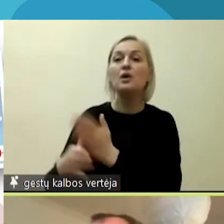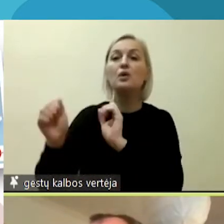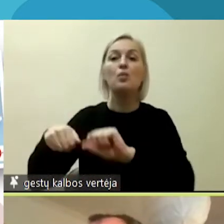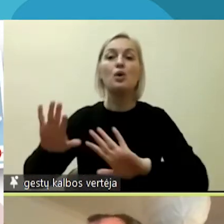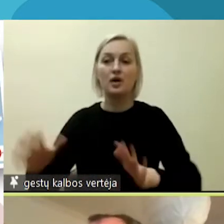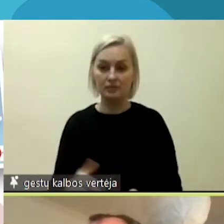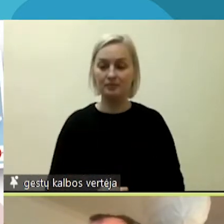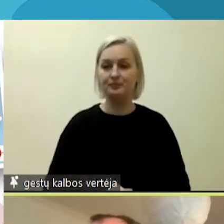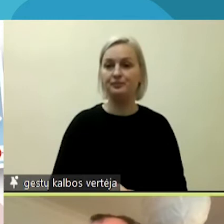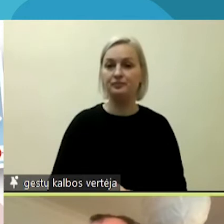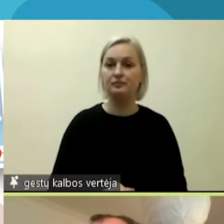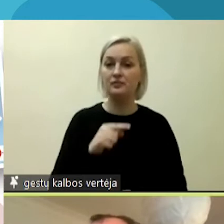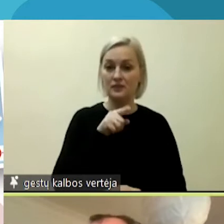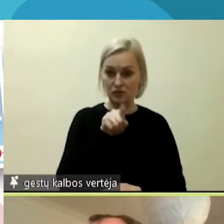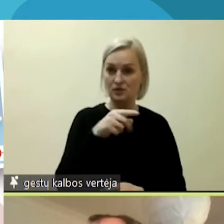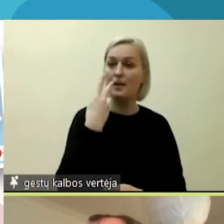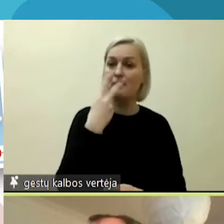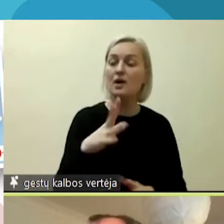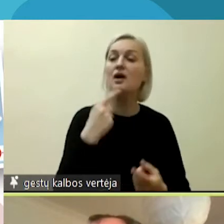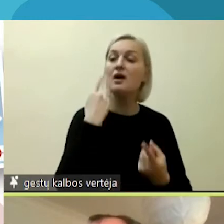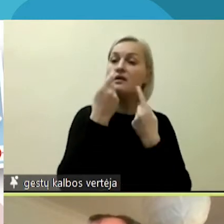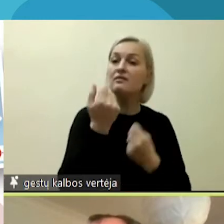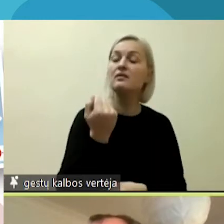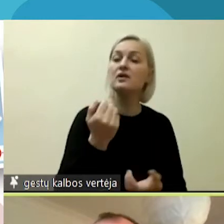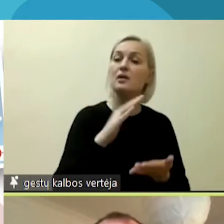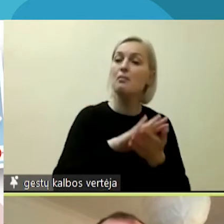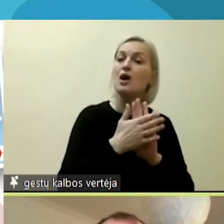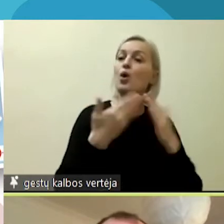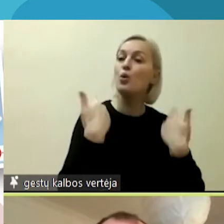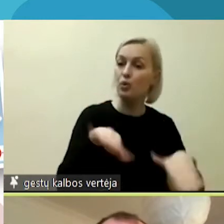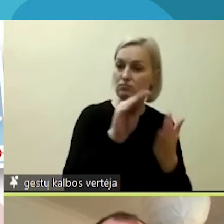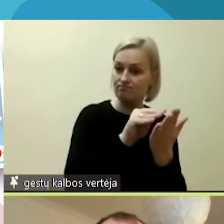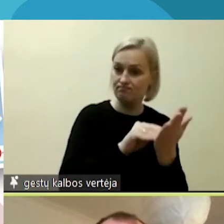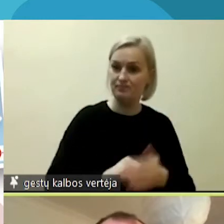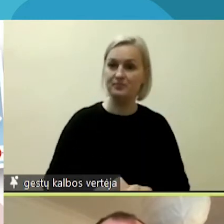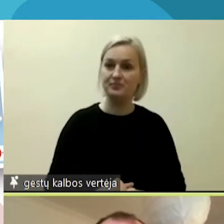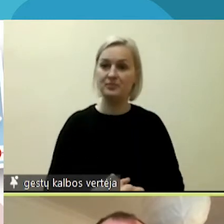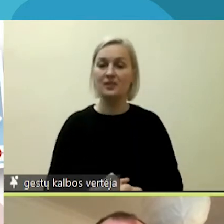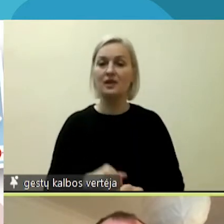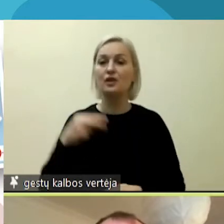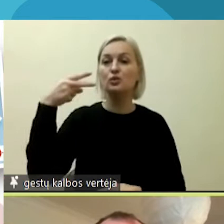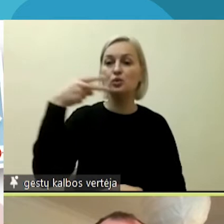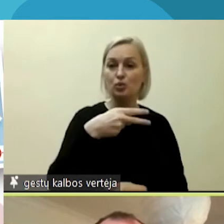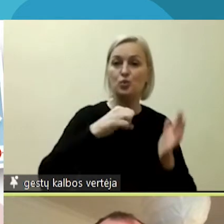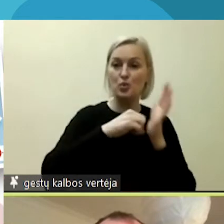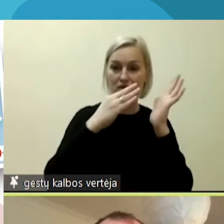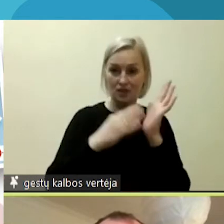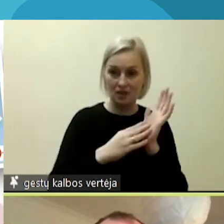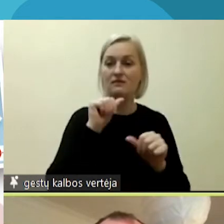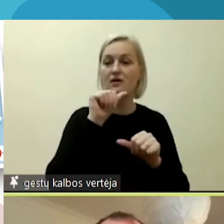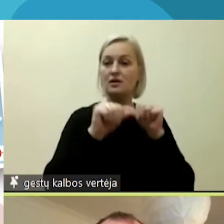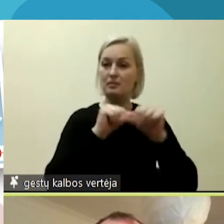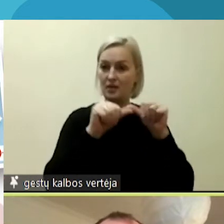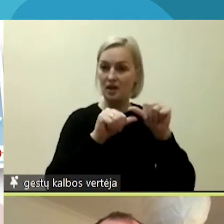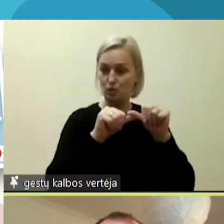Čia matote, kokius duomenys mes parengėme. Tai yra 2019 metų